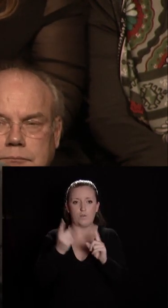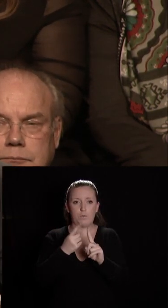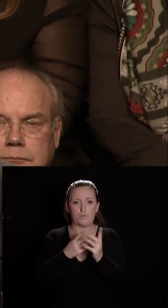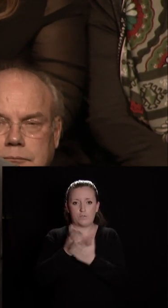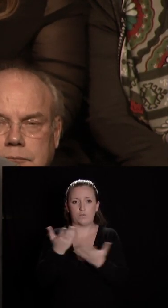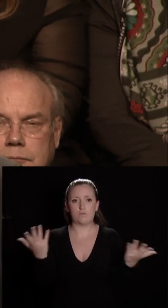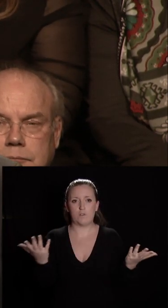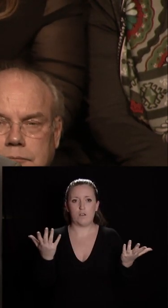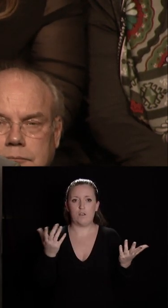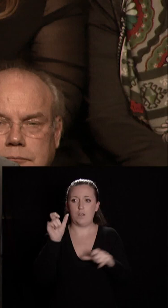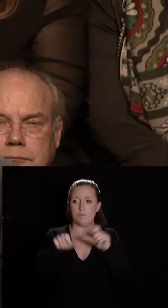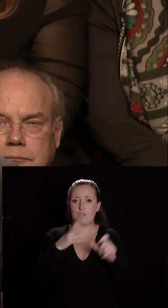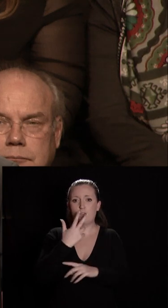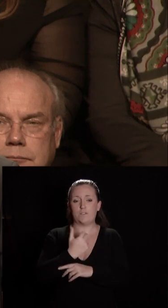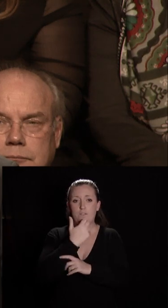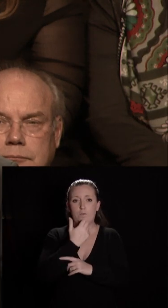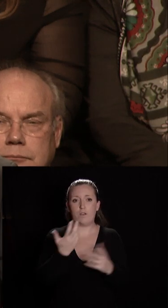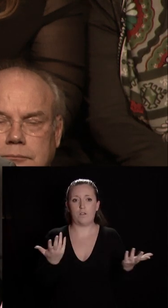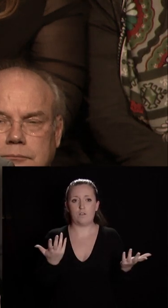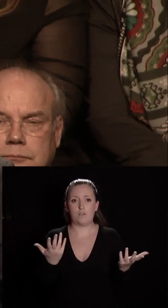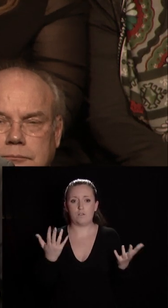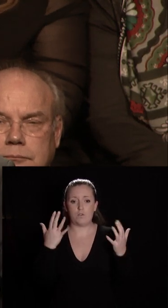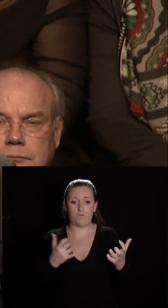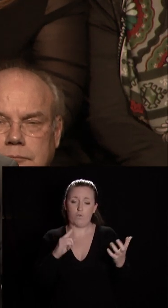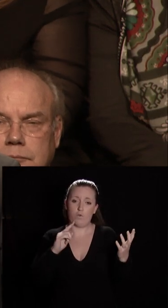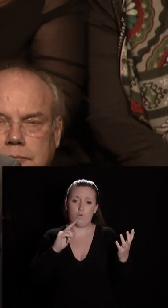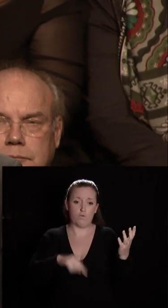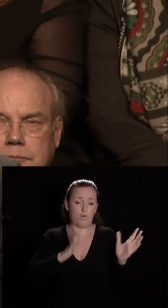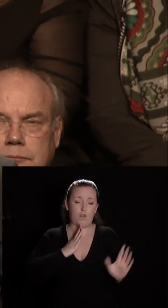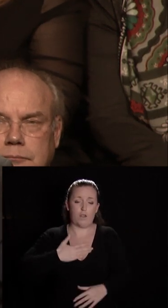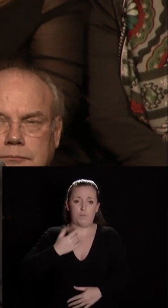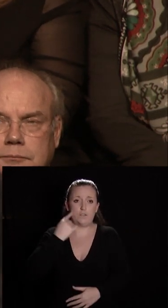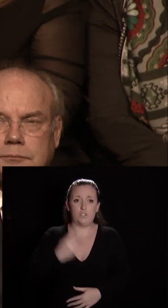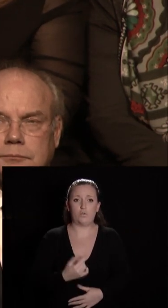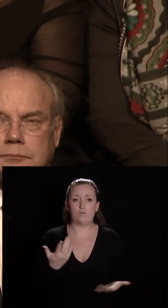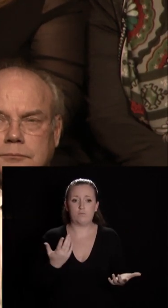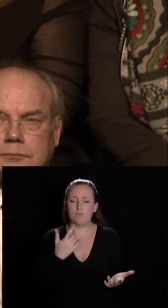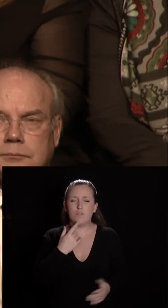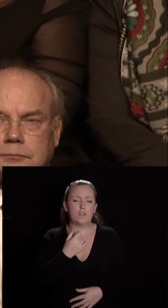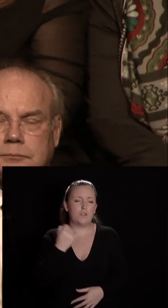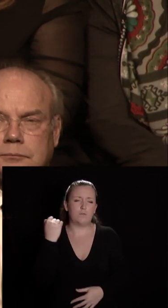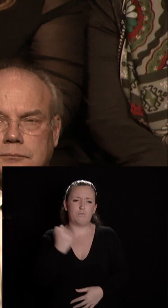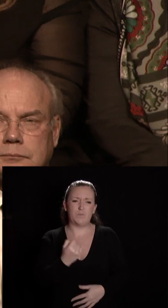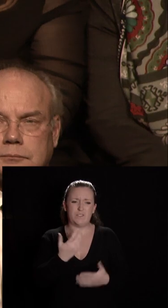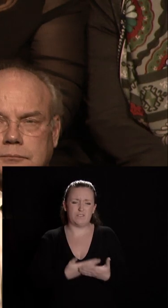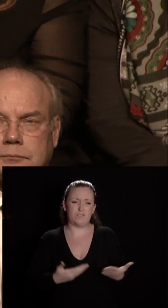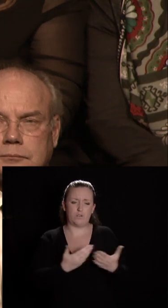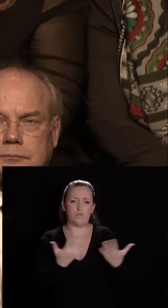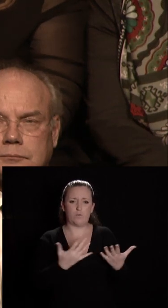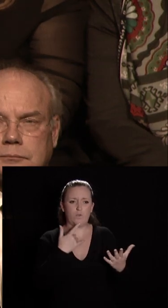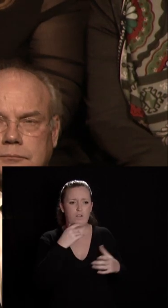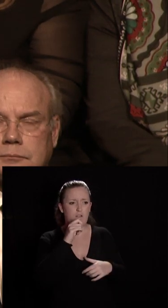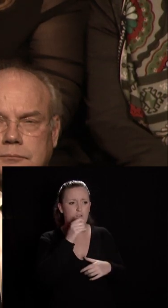concitoyens plus que jamais il nous faut aimer Dijon rien n'est pire que le dénigrement des autres